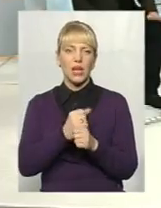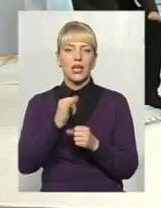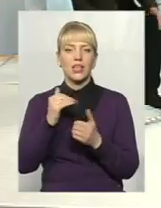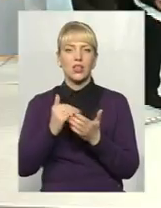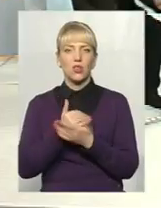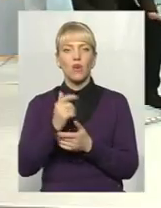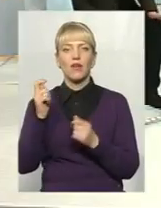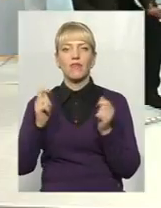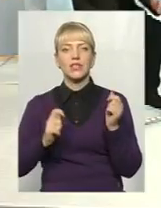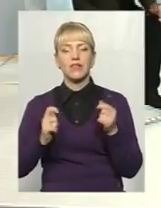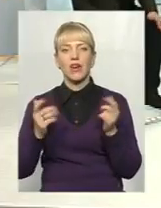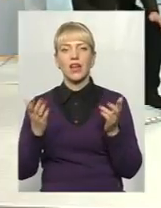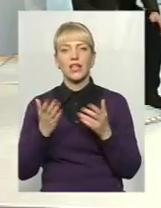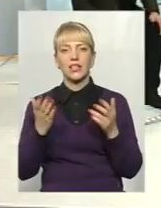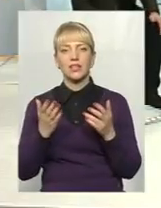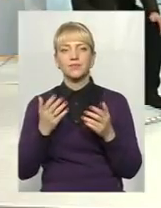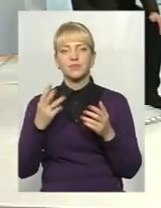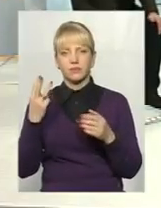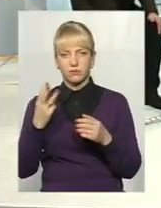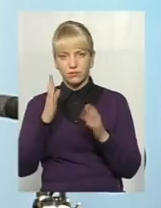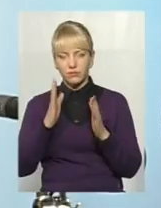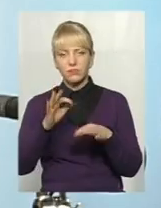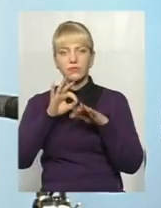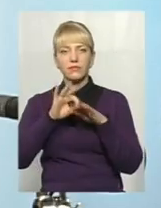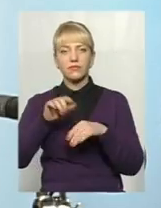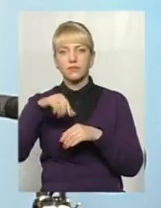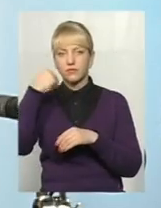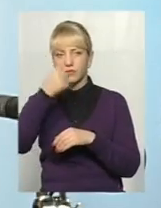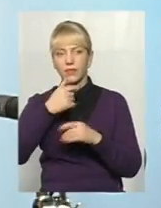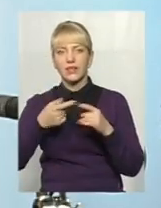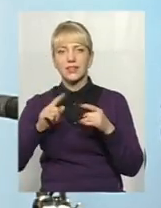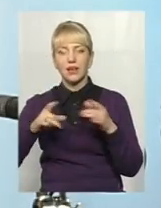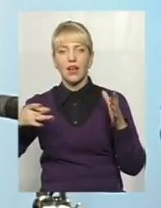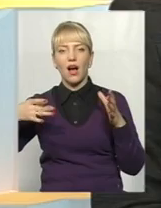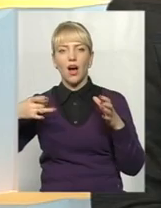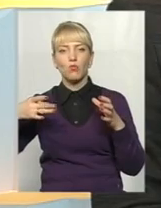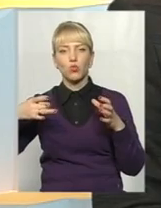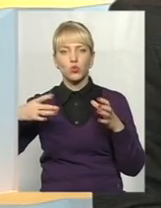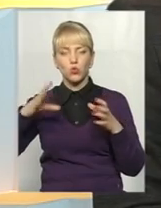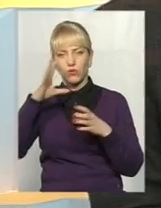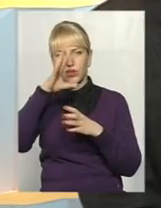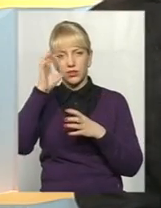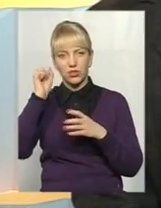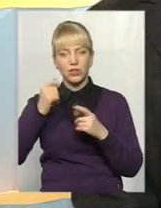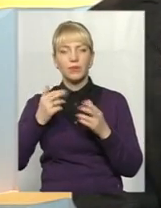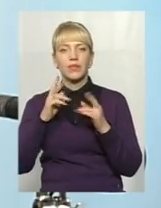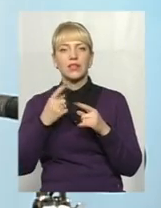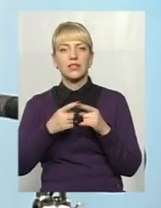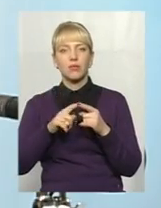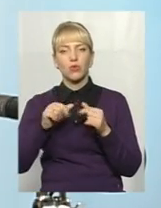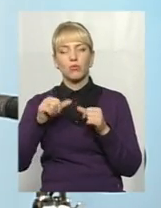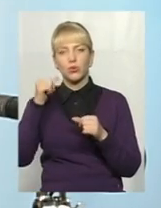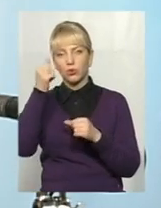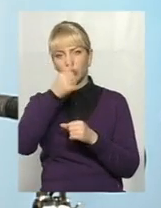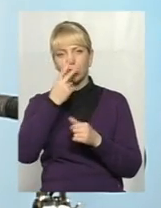фестиваль, який ми всього-навсього третє будемо проводити в цьому році, це Гарбузова ніч у Меджибірській фортеці. Як це було минулого року? Давайте